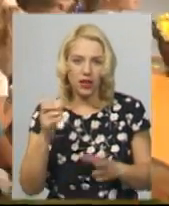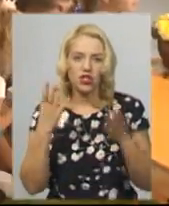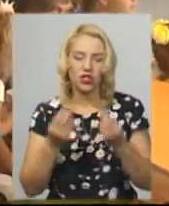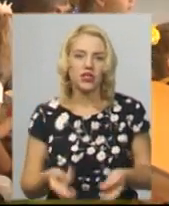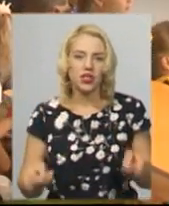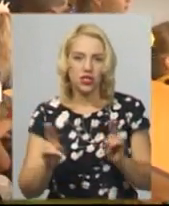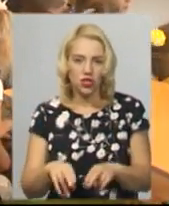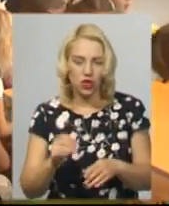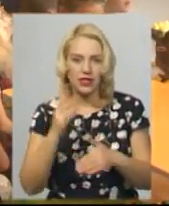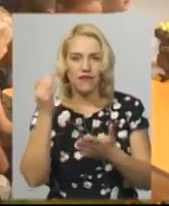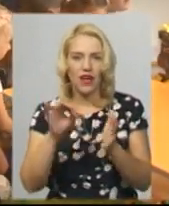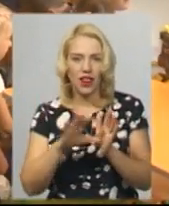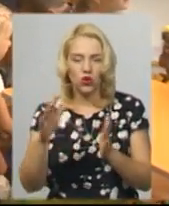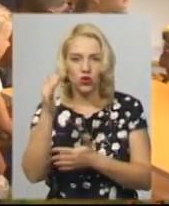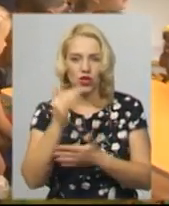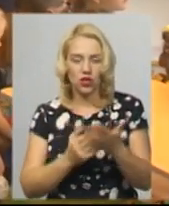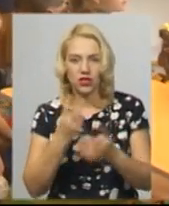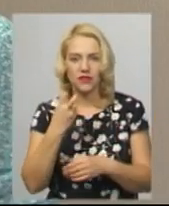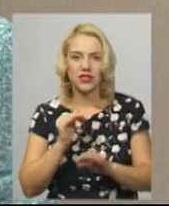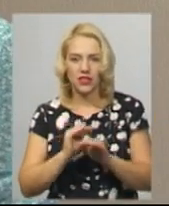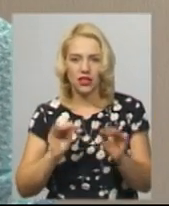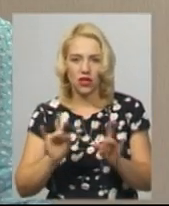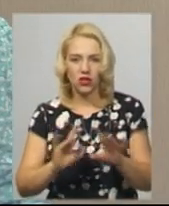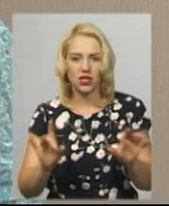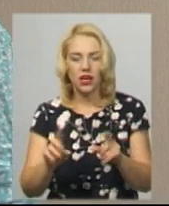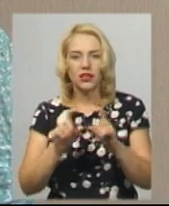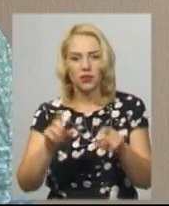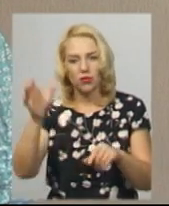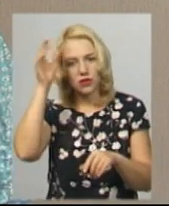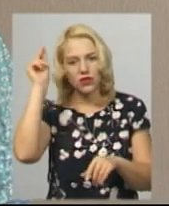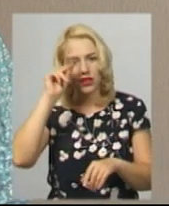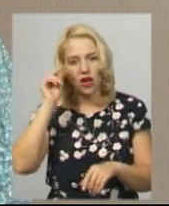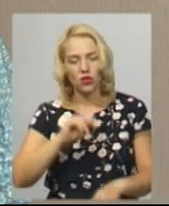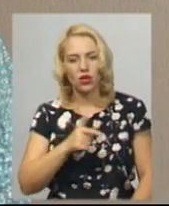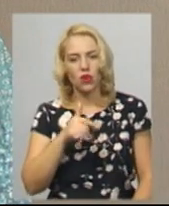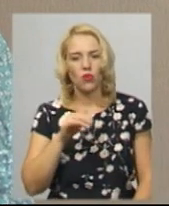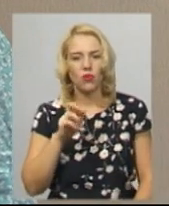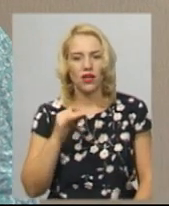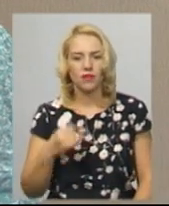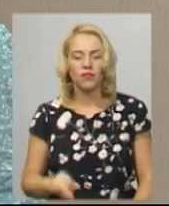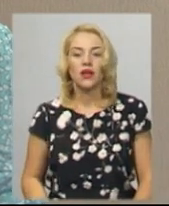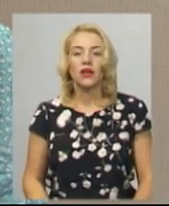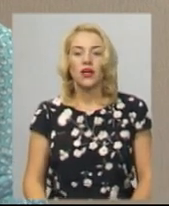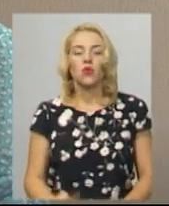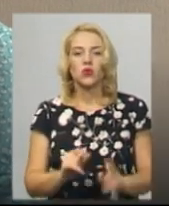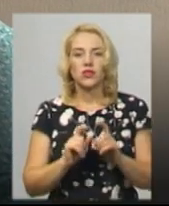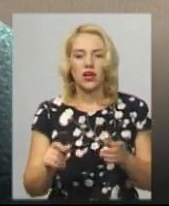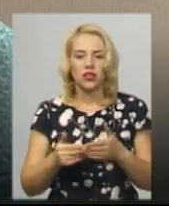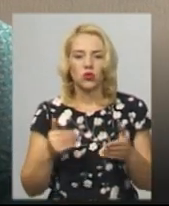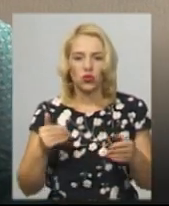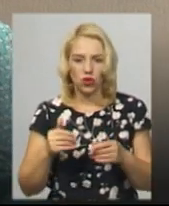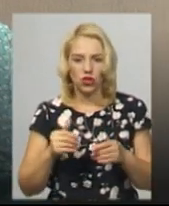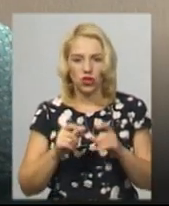200 дітей, повідомила виконуюча обов'язки директора Департаменту освіти і науки міста Світлана Губай. У заклади дошкільної освіти